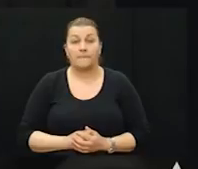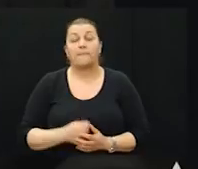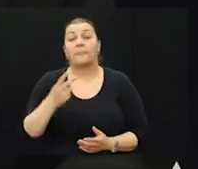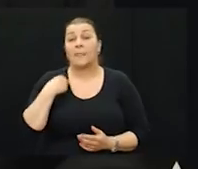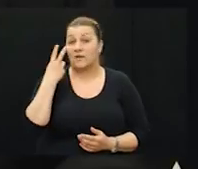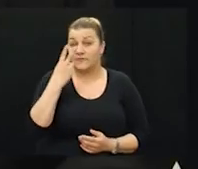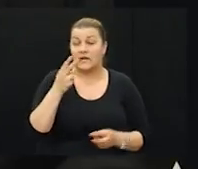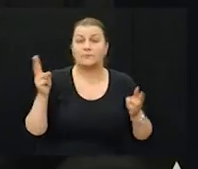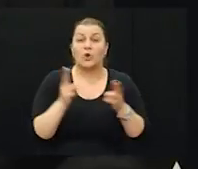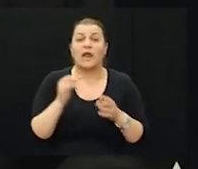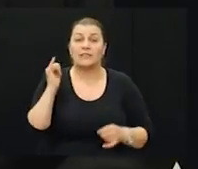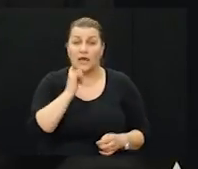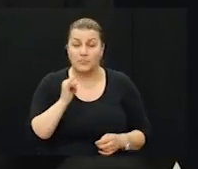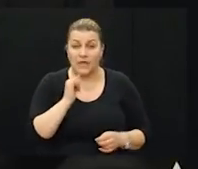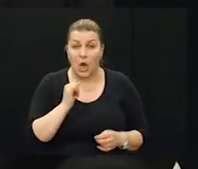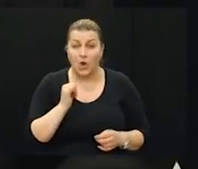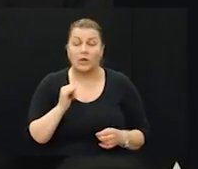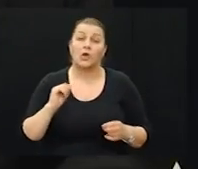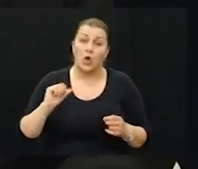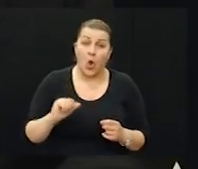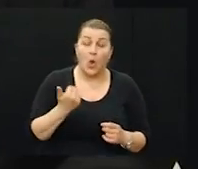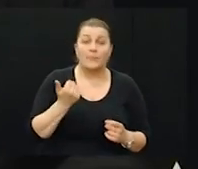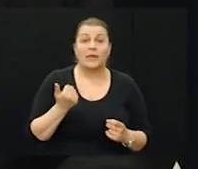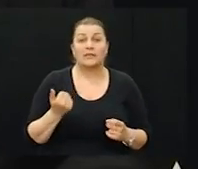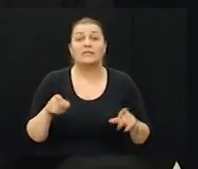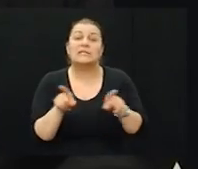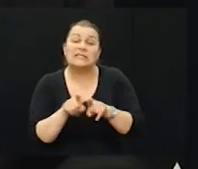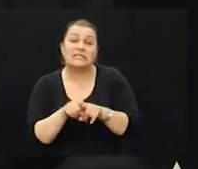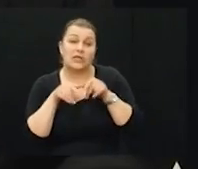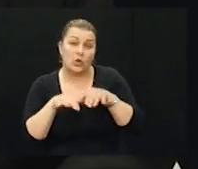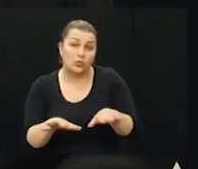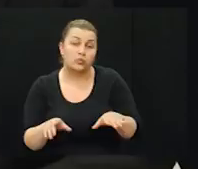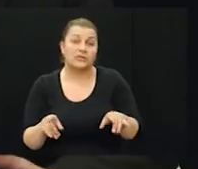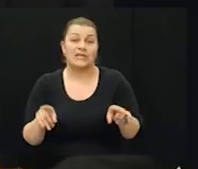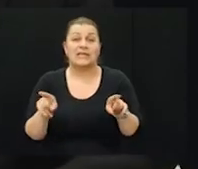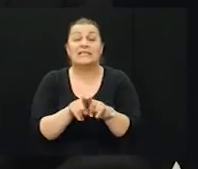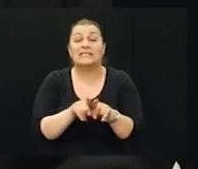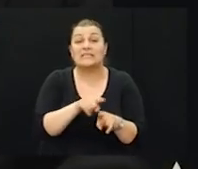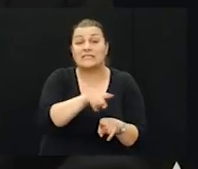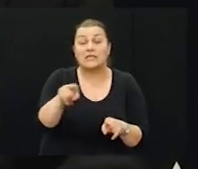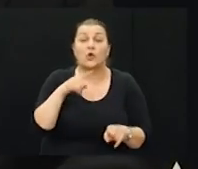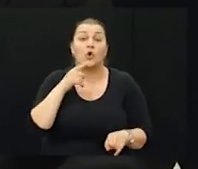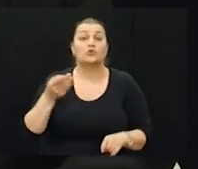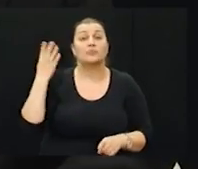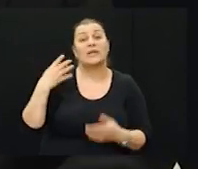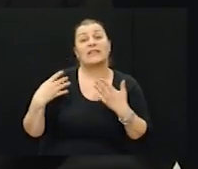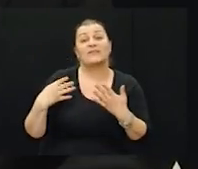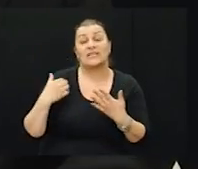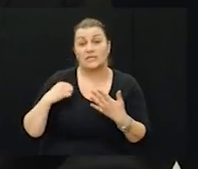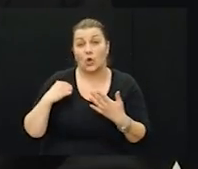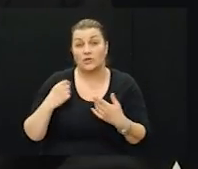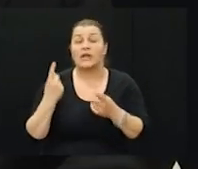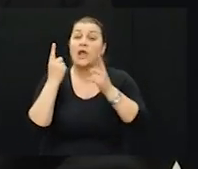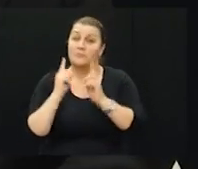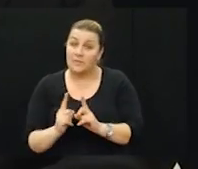Evo, vidjeli smo kratak prilog. Opet rekli bismo isti ljudi, isti ti koji su 90. bili tamo. Došli su